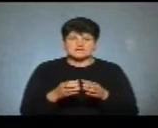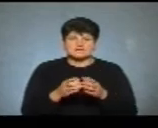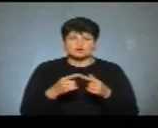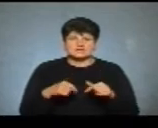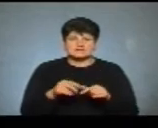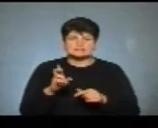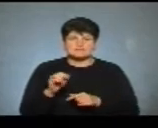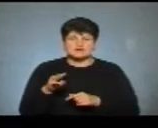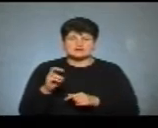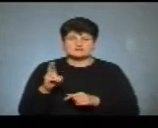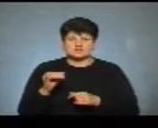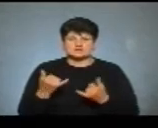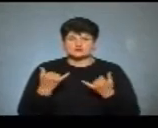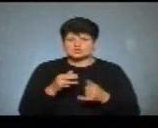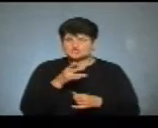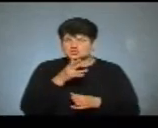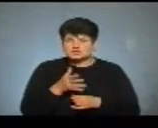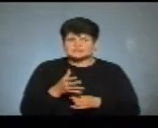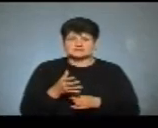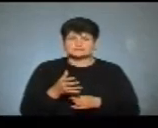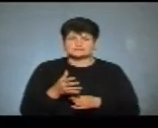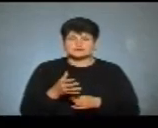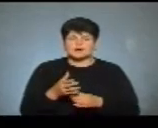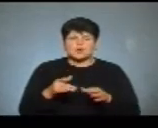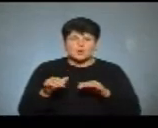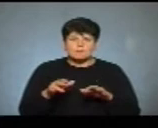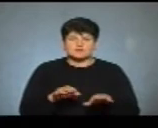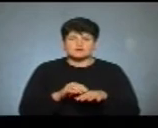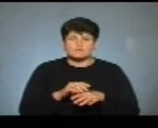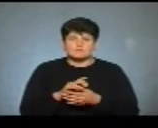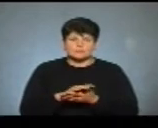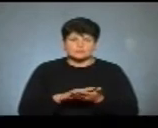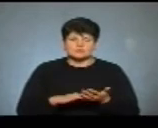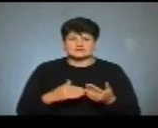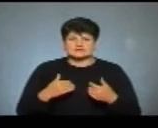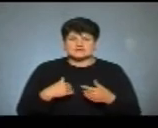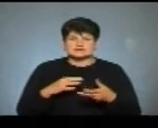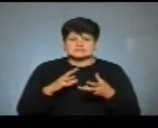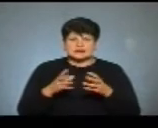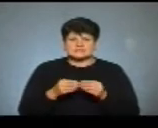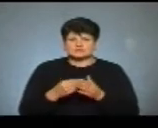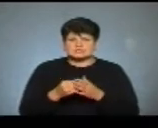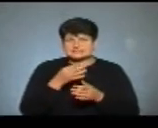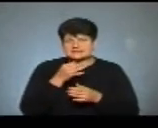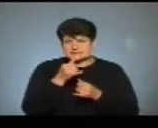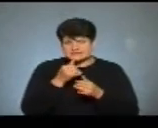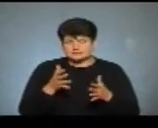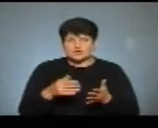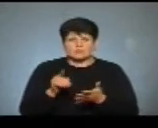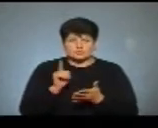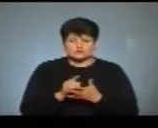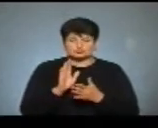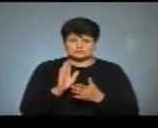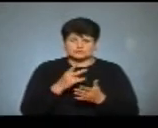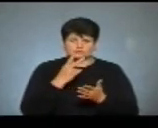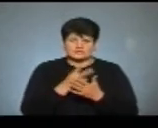«Батьківщин». На даний час, скільки кампанія триває, я загальний бюджет сказати не можу, але обов'язково буде